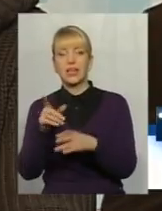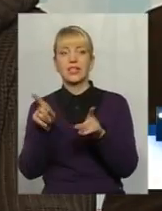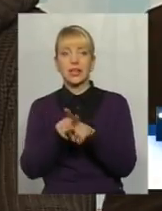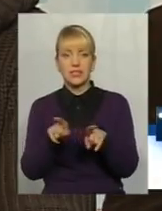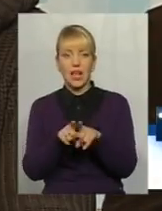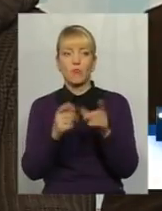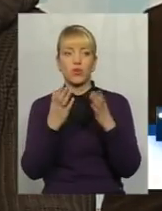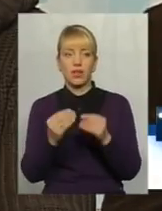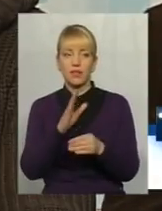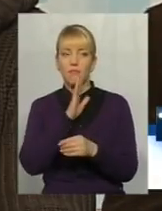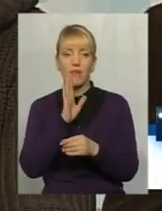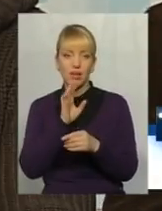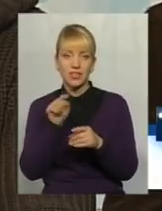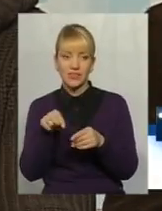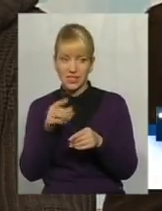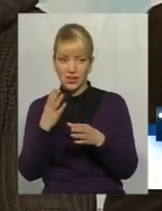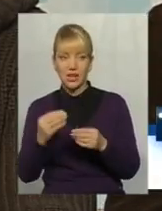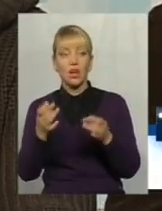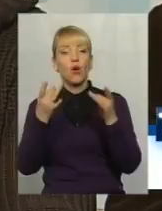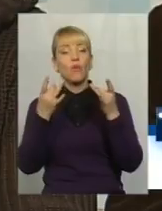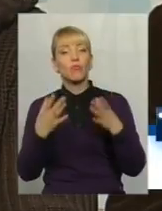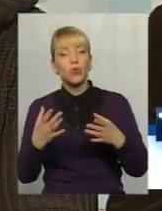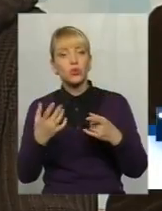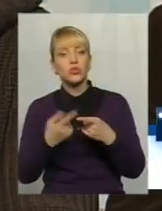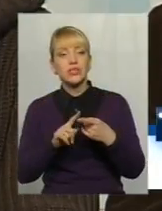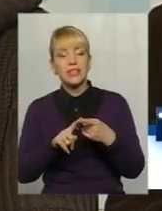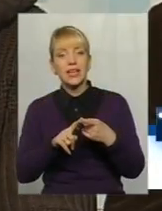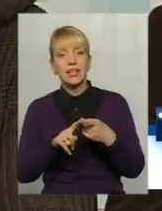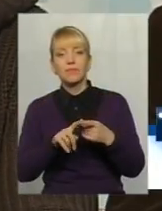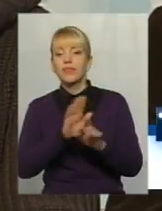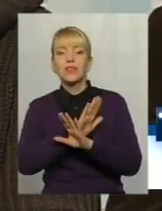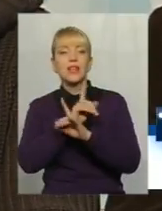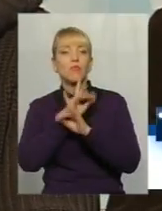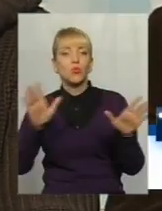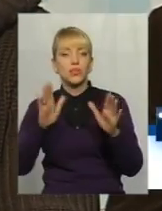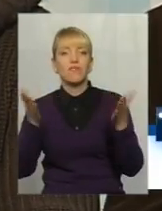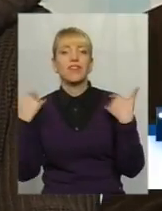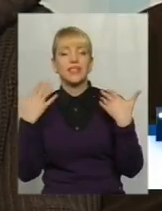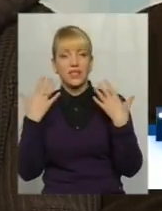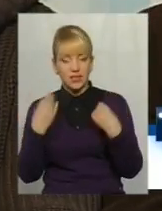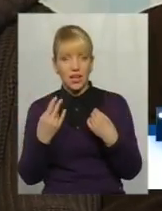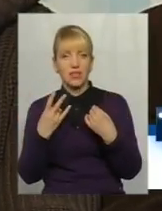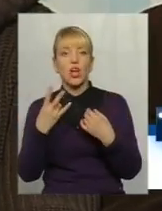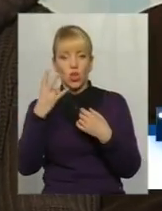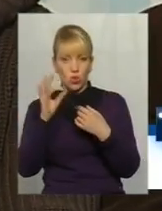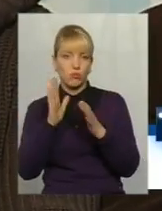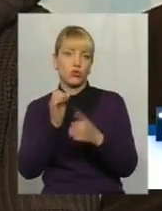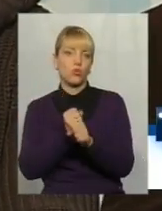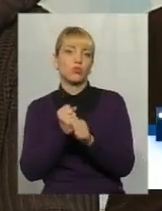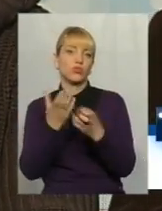В цей день, так? Просто воно стає невихідним, робочий день. Але ми шанувати повинні.